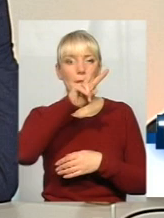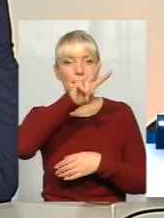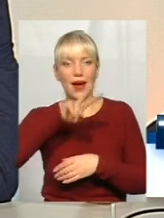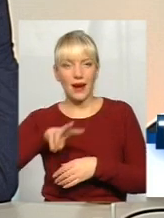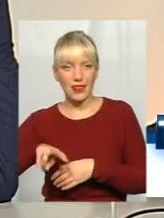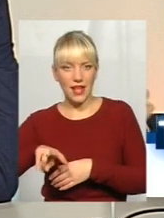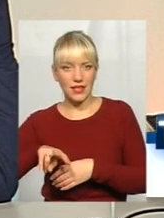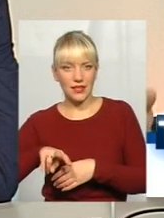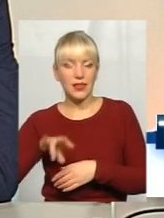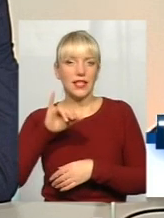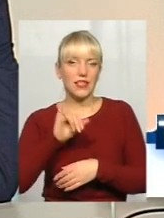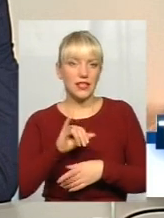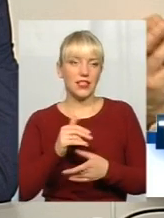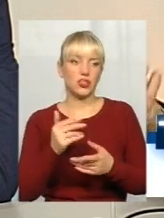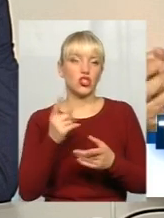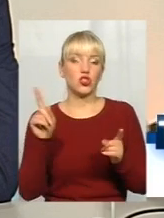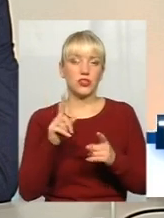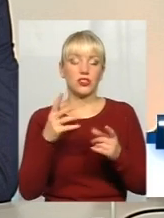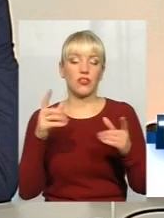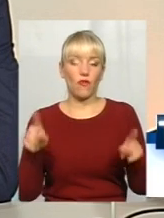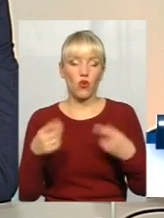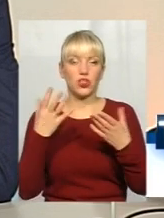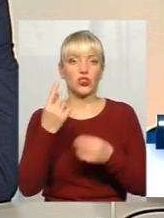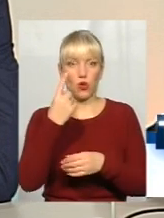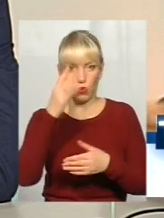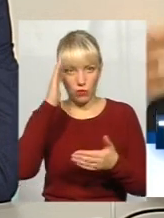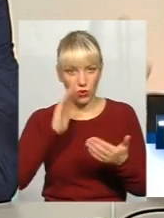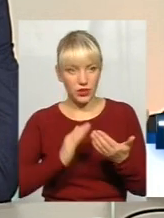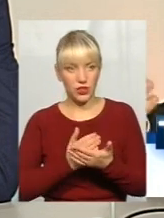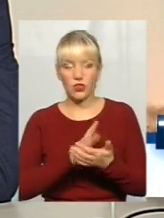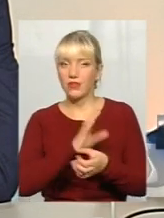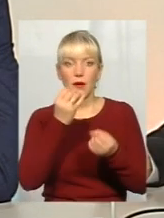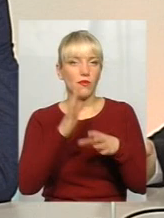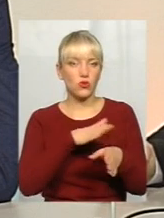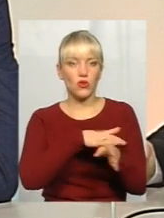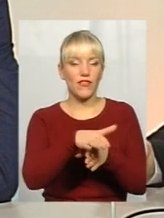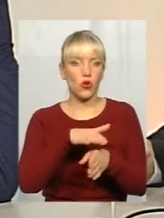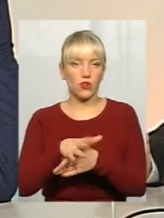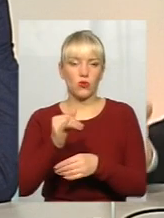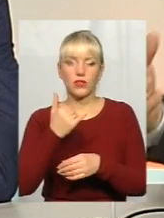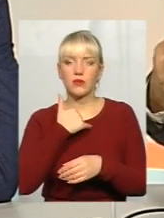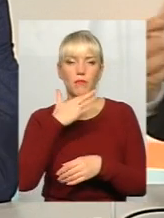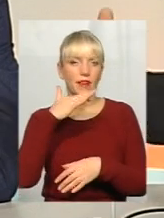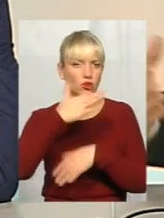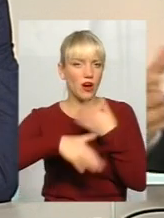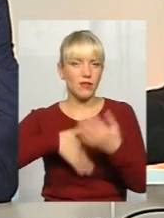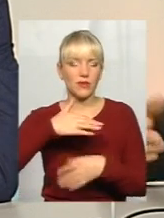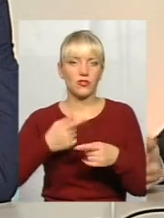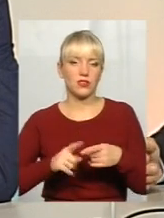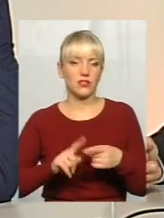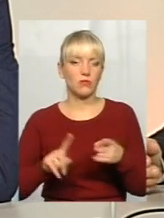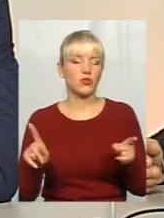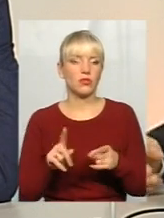от, і, звичайно, створювати ще одну політичну, не просто виконавчу. нас і так дуже було багато гармідеру з тим, що, значить, не могли